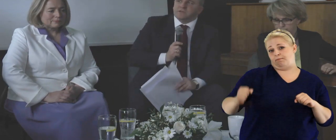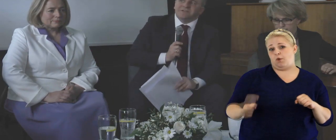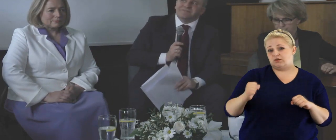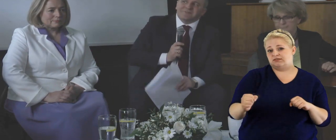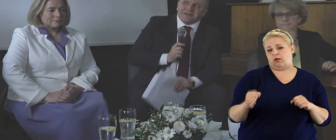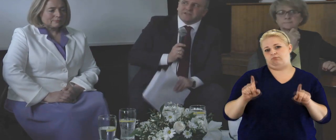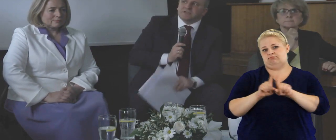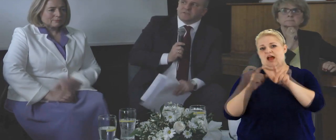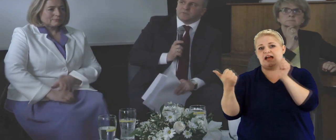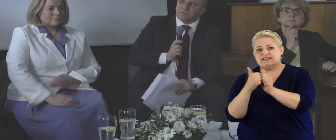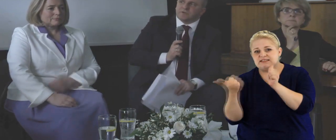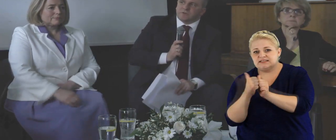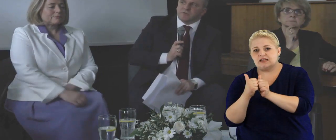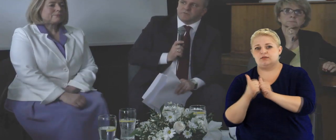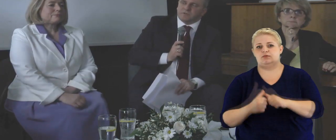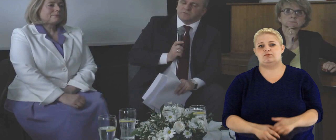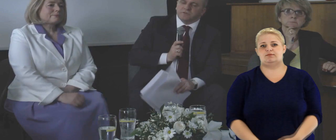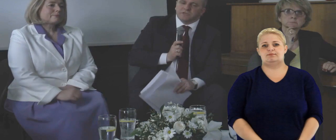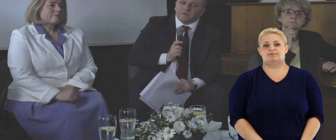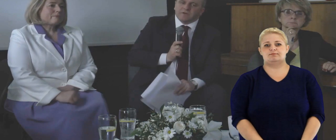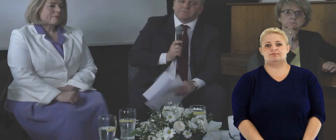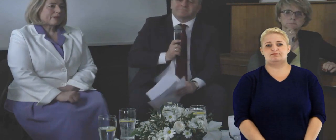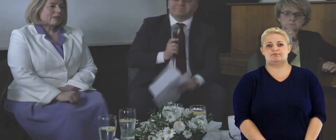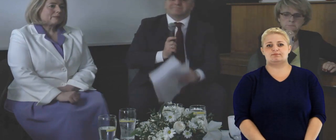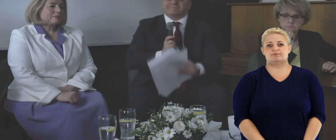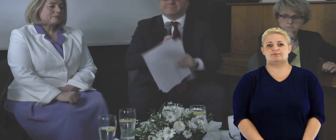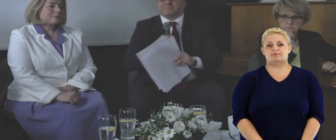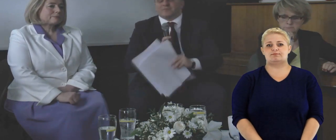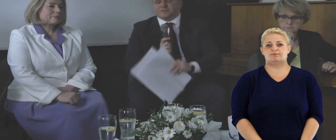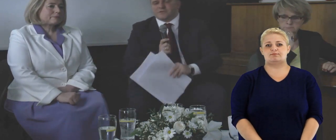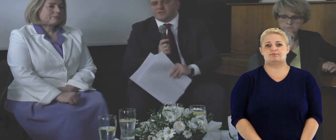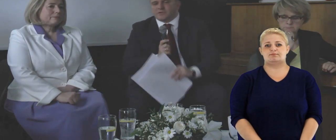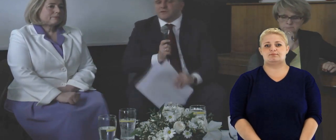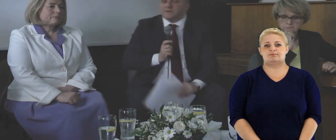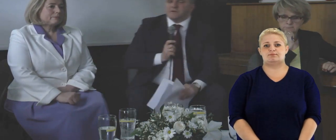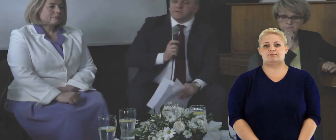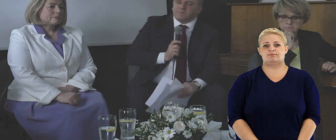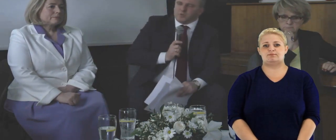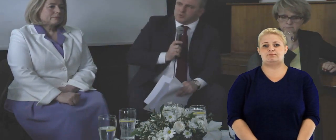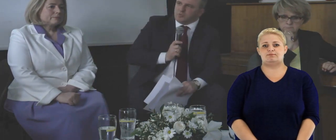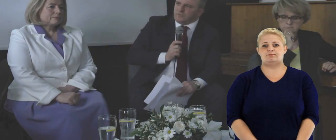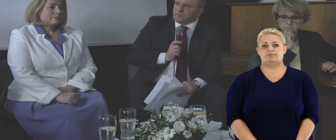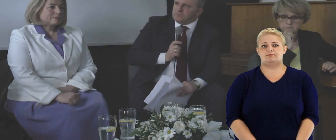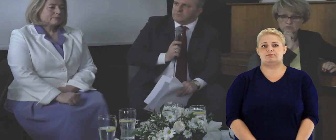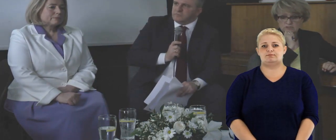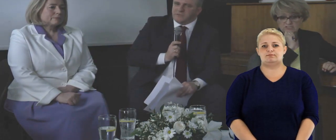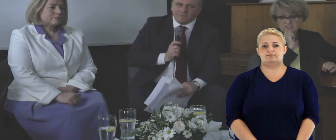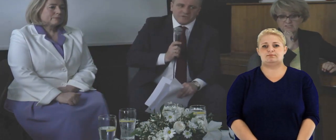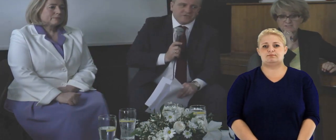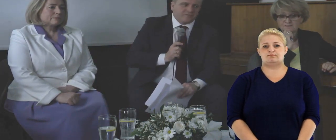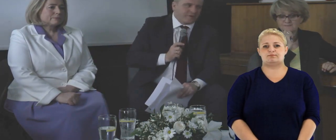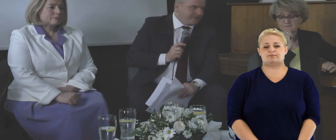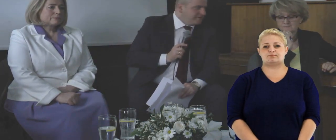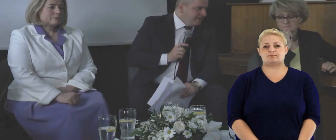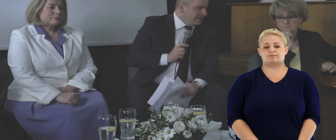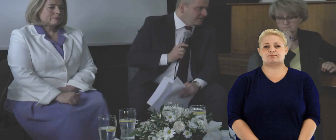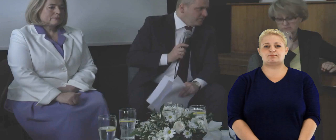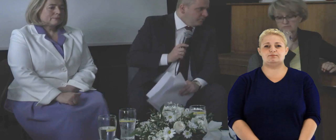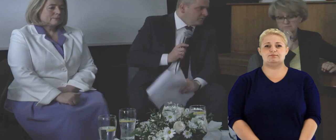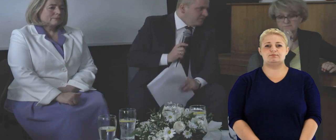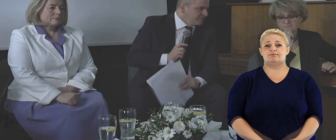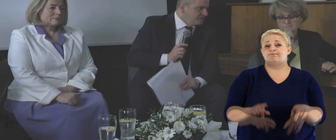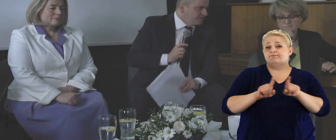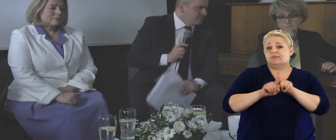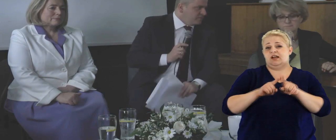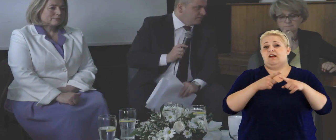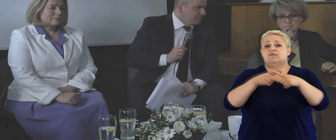myśl, żeby raczej na poziomie regulaminu i działań po stronie posłów, ja myślę, że w praktyce, tak, i